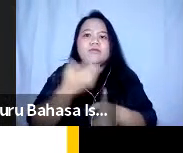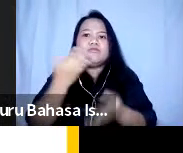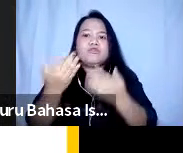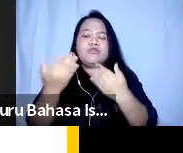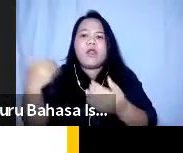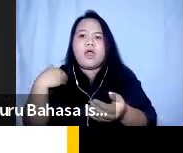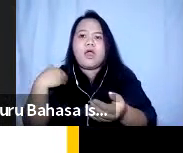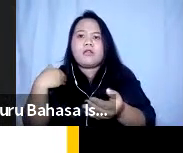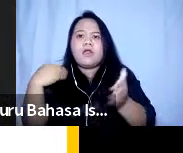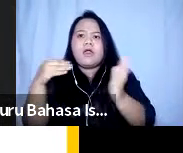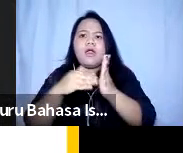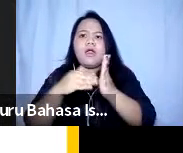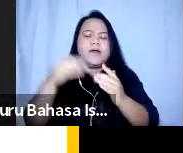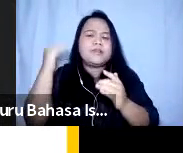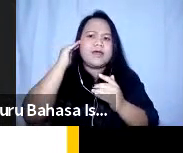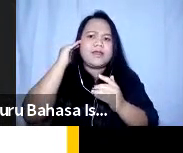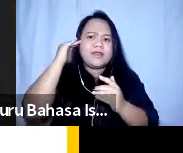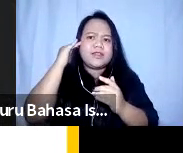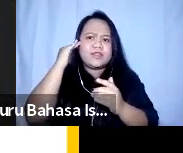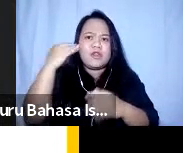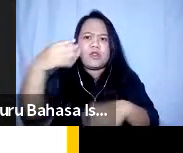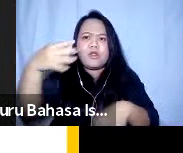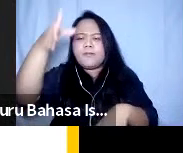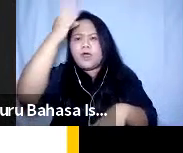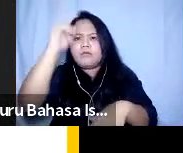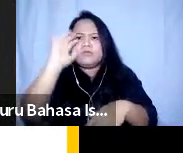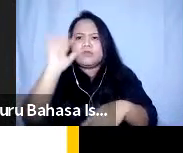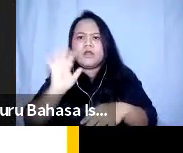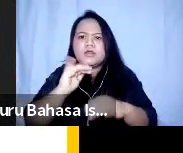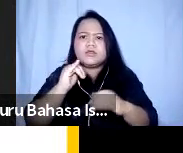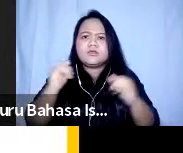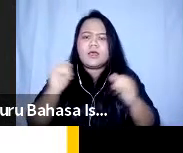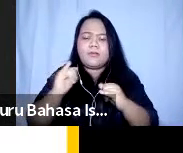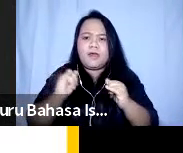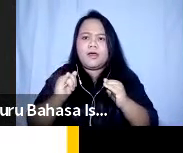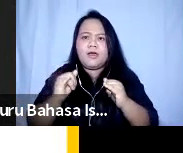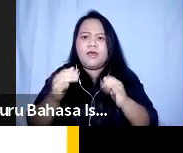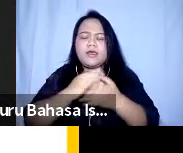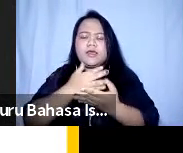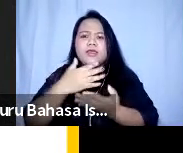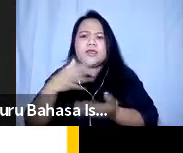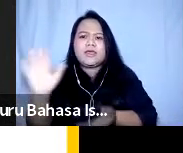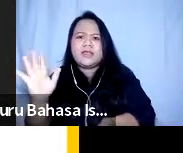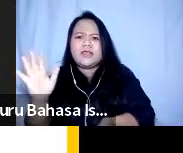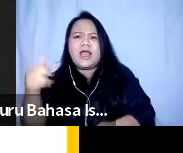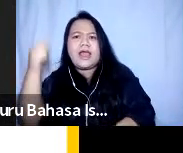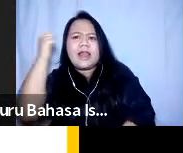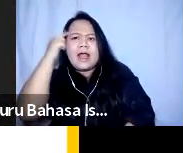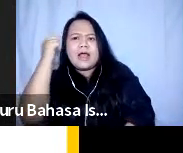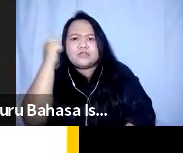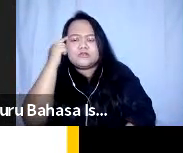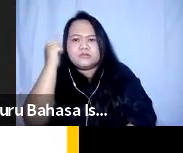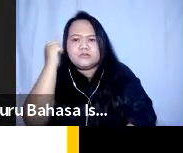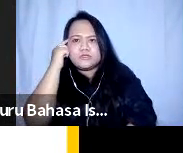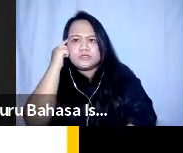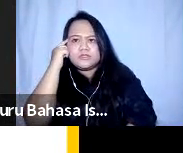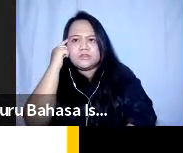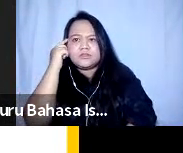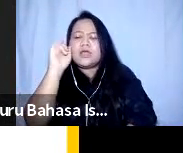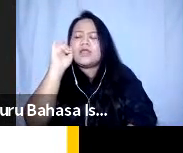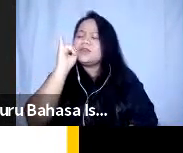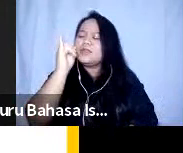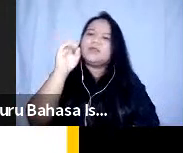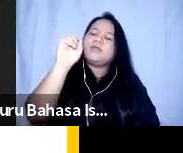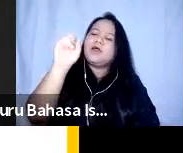hambalan intelektual atau kemudian pemahaman yang tidak sama maka hilangkanlah asumsi jadi tetap harus